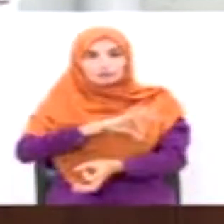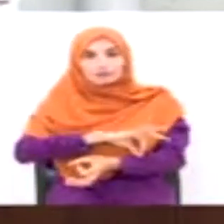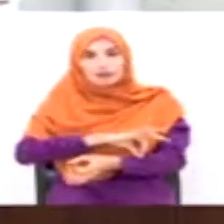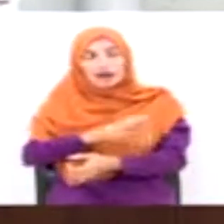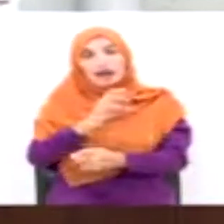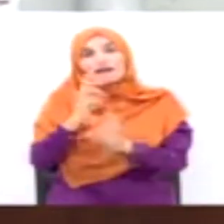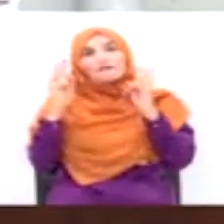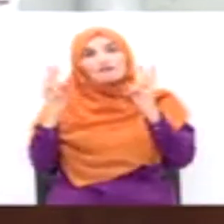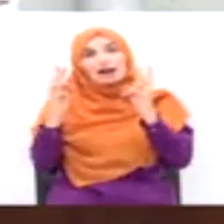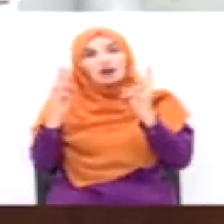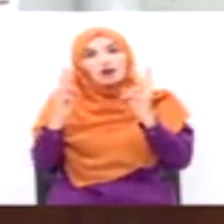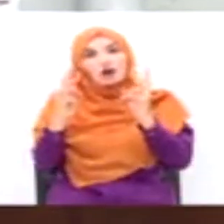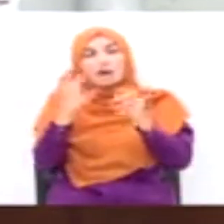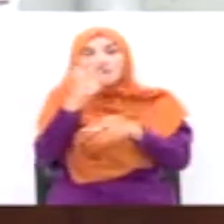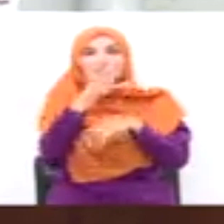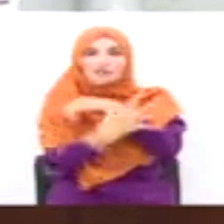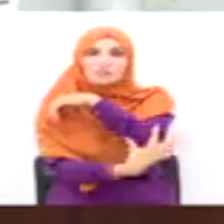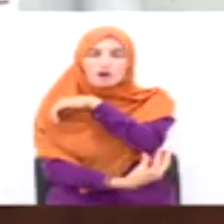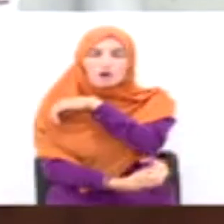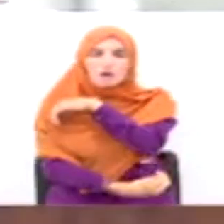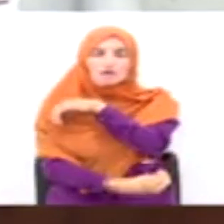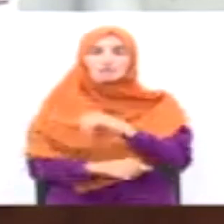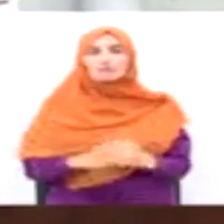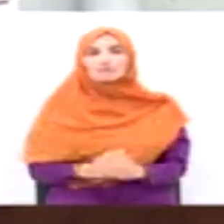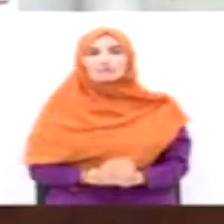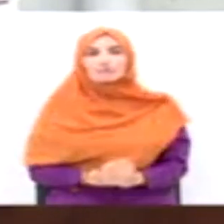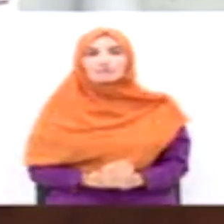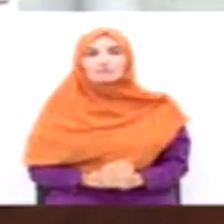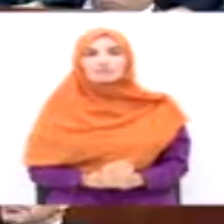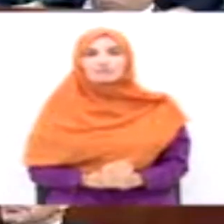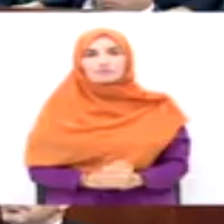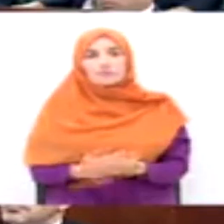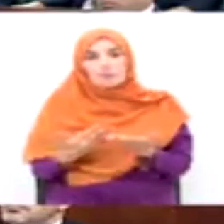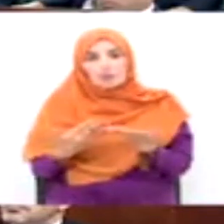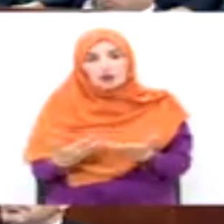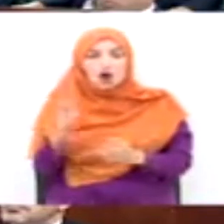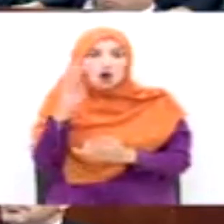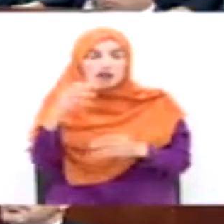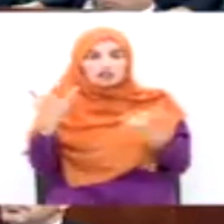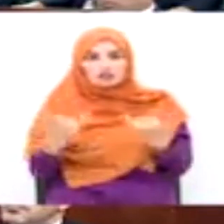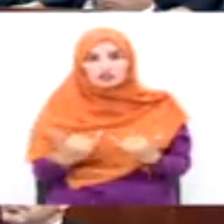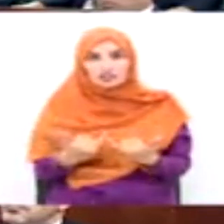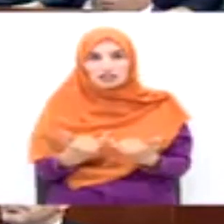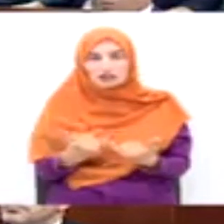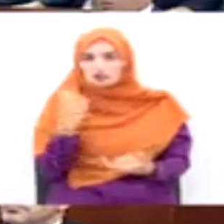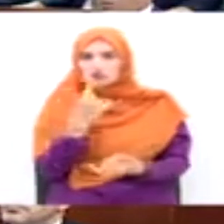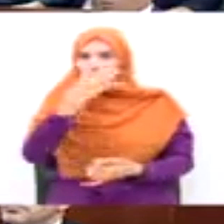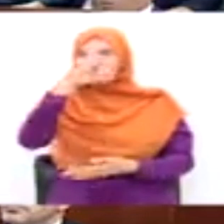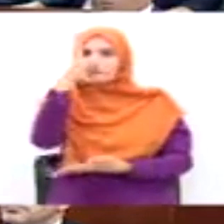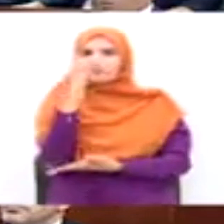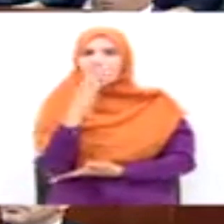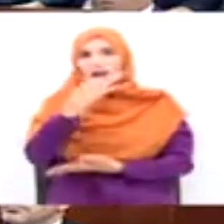الشعوب المصدعفة ومما رسخ دور الجزائر هو ثباتها على المواقف